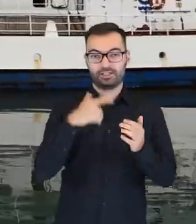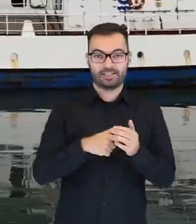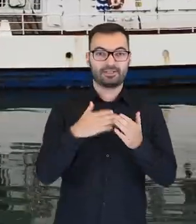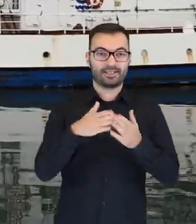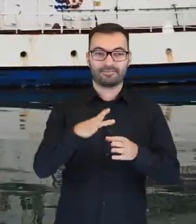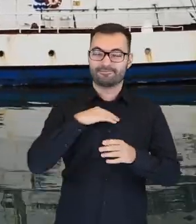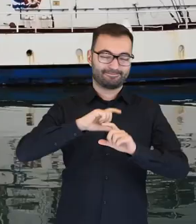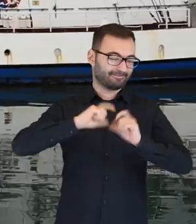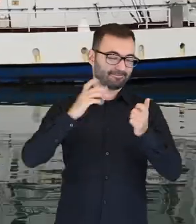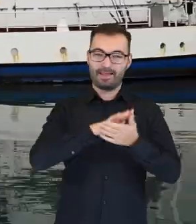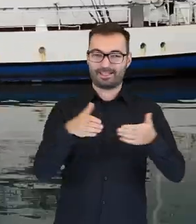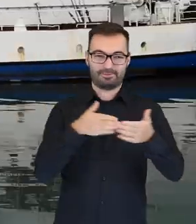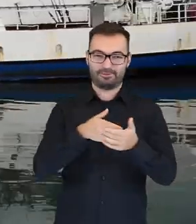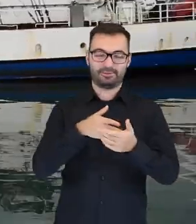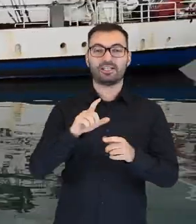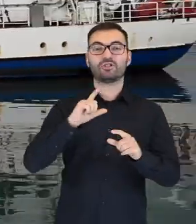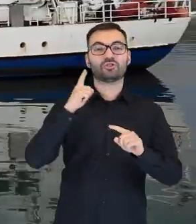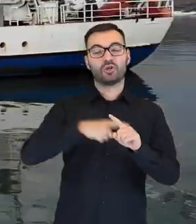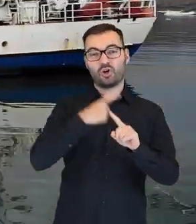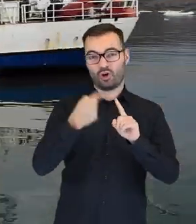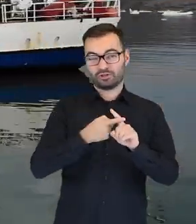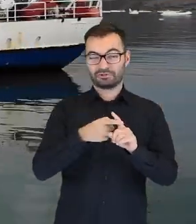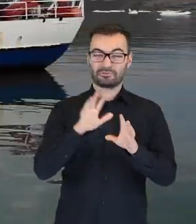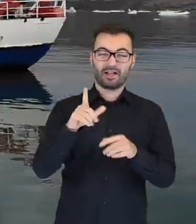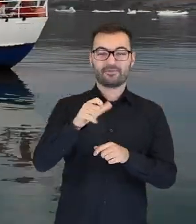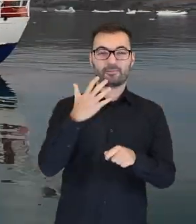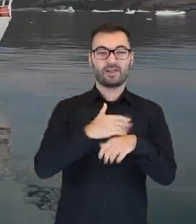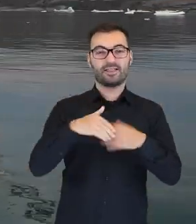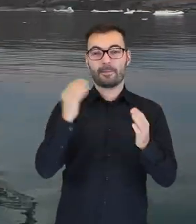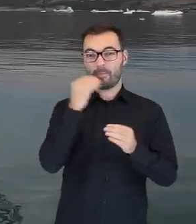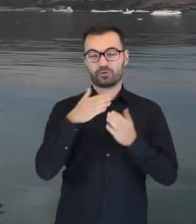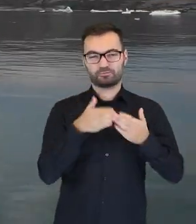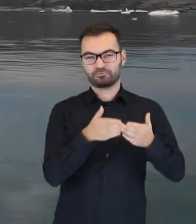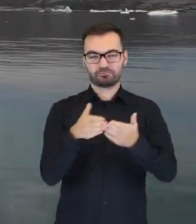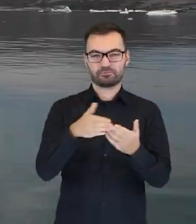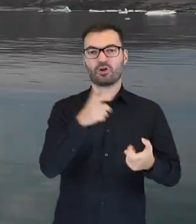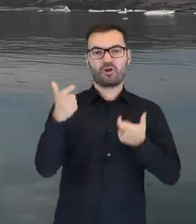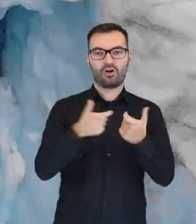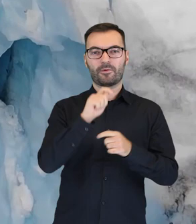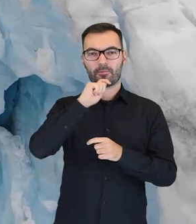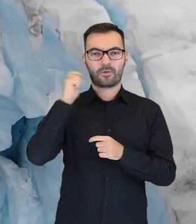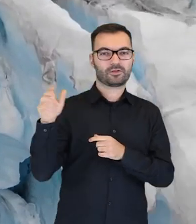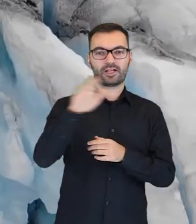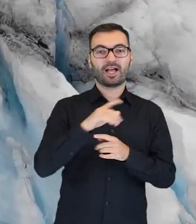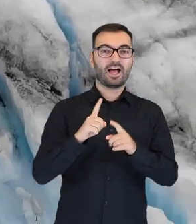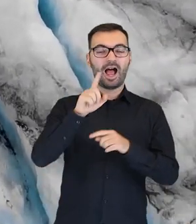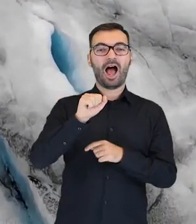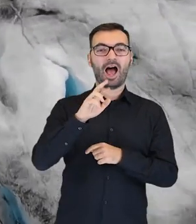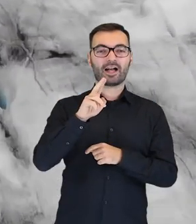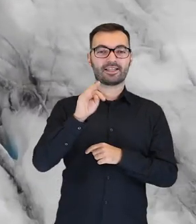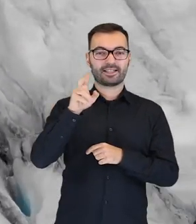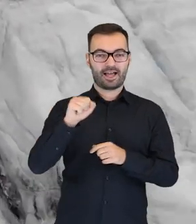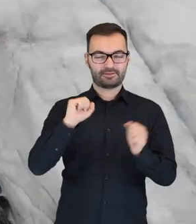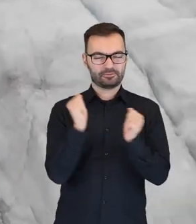praktycznie nieograniczony. Statek ten co roku spędza blisko 250 dni na morzu, wykonując m.in. wyprawy w rejony arktyczne,